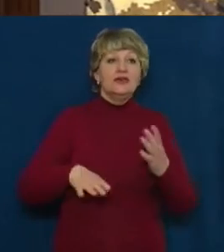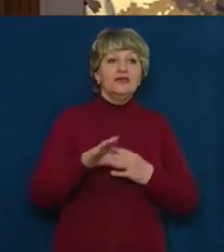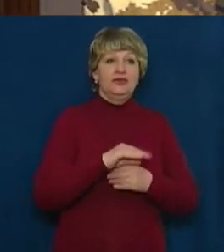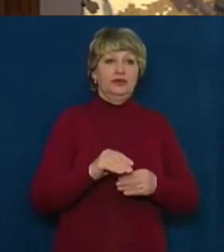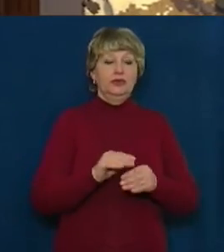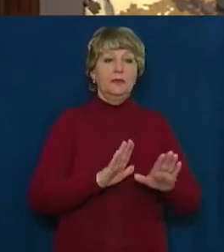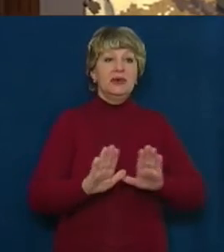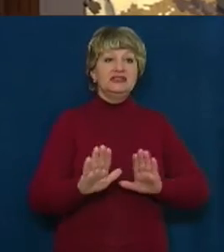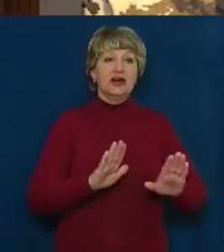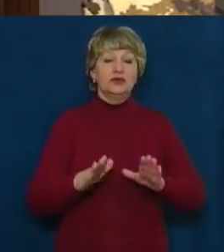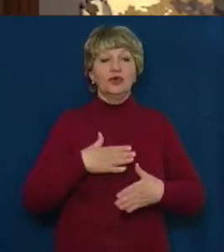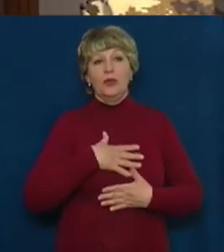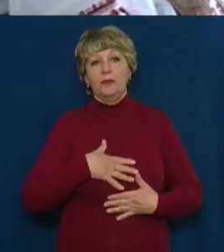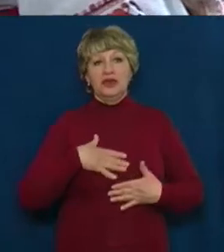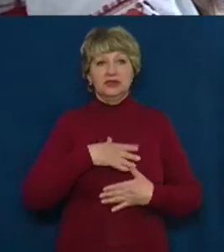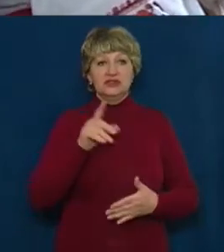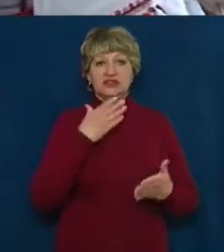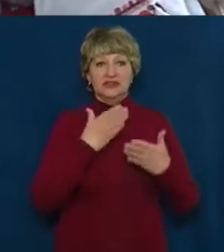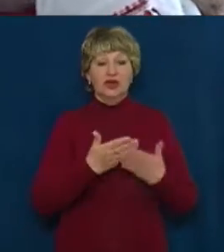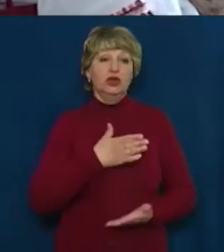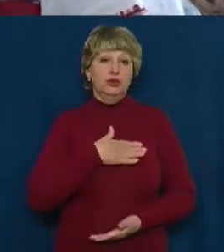буквально переживаєш своєю душею.